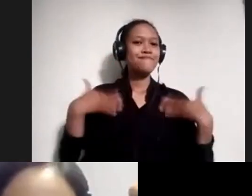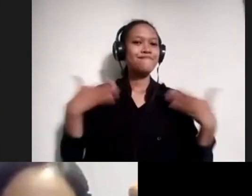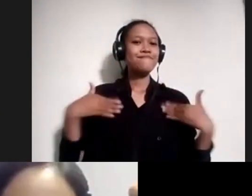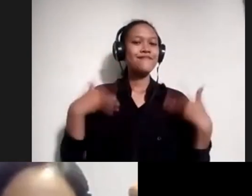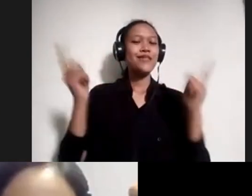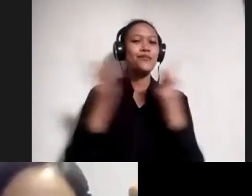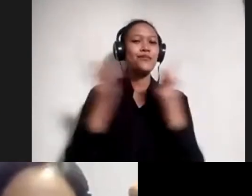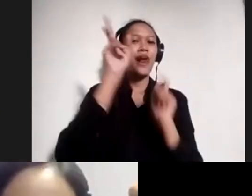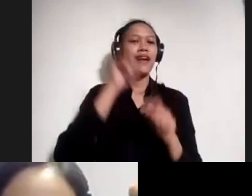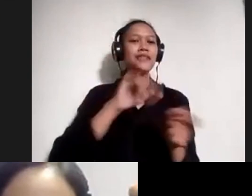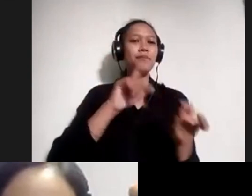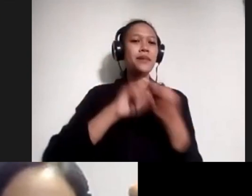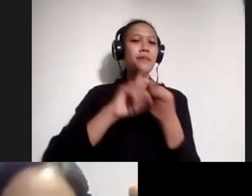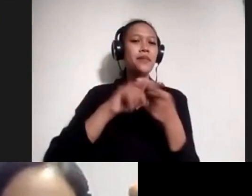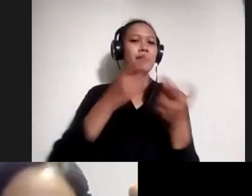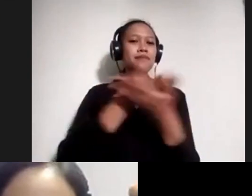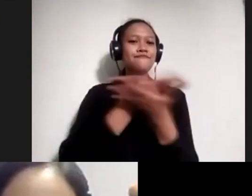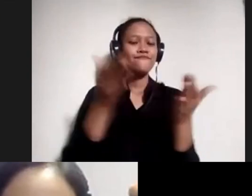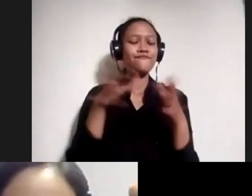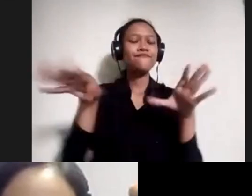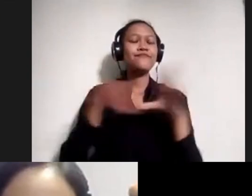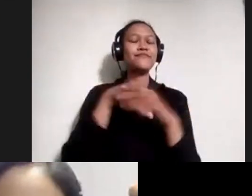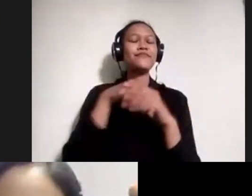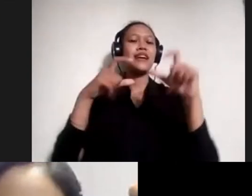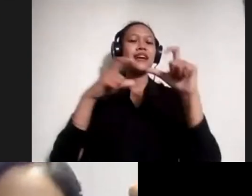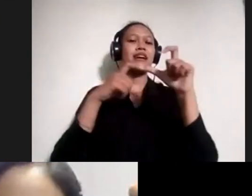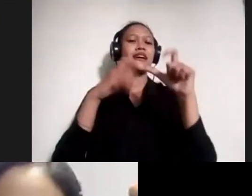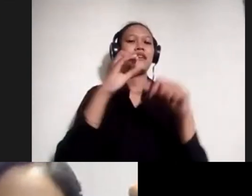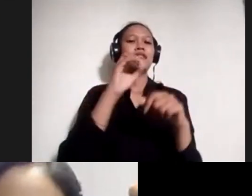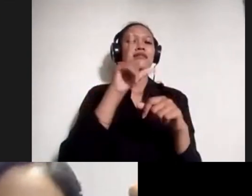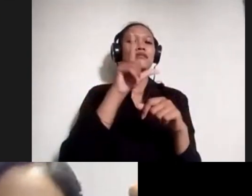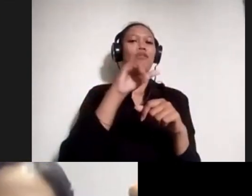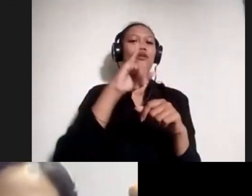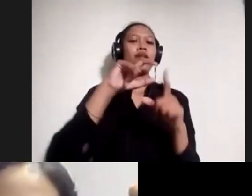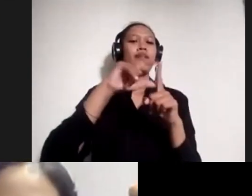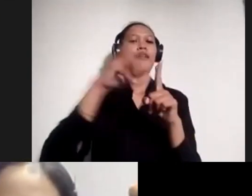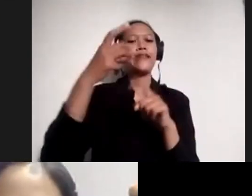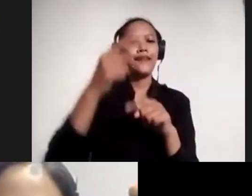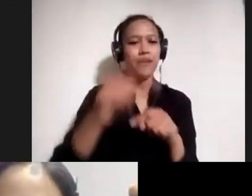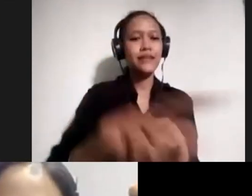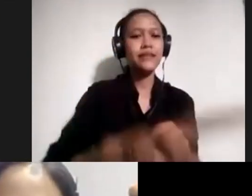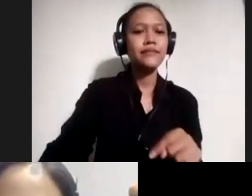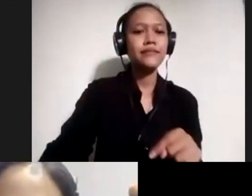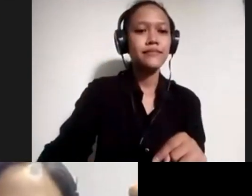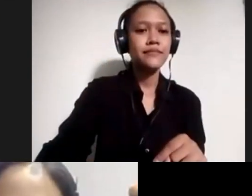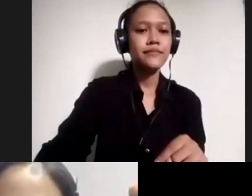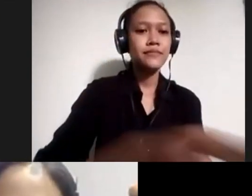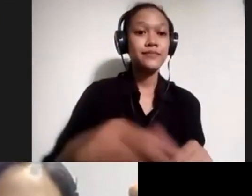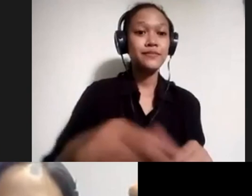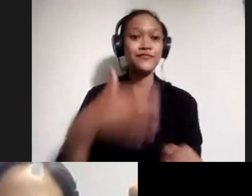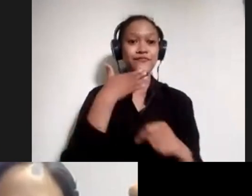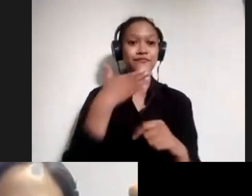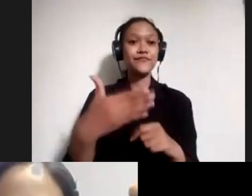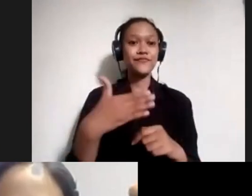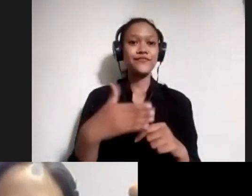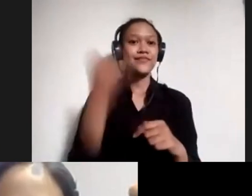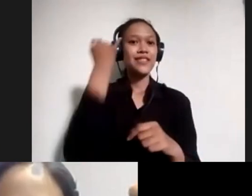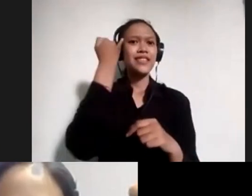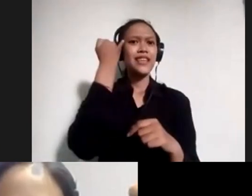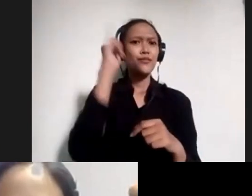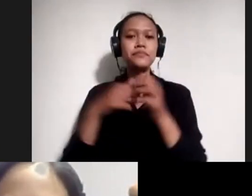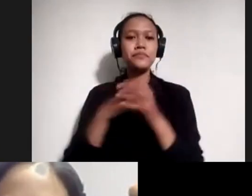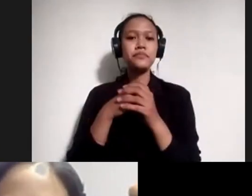teman-teman kontributor solider. Di sini. Terima kasih ilmunya sangat-sangat